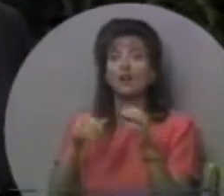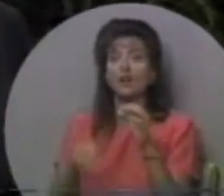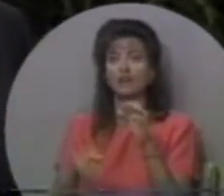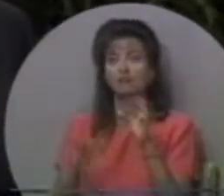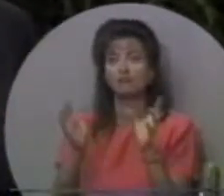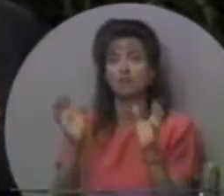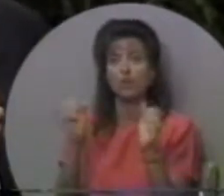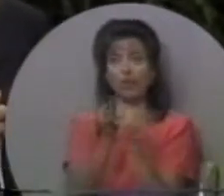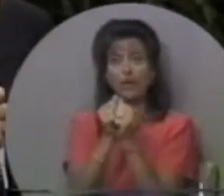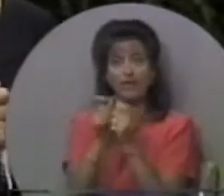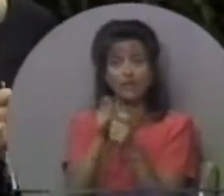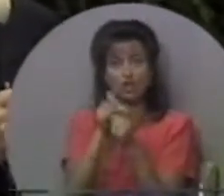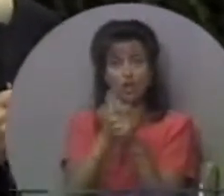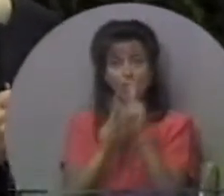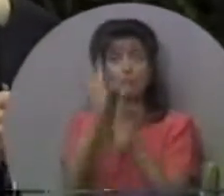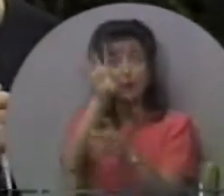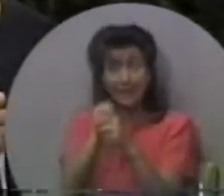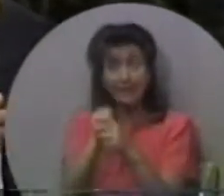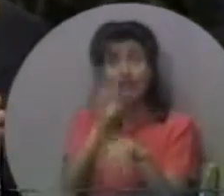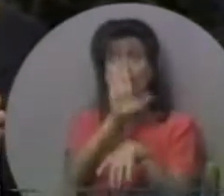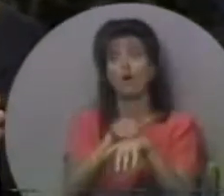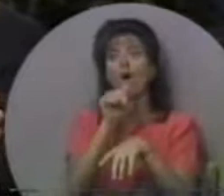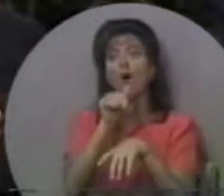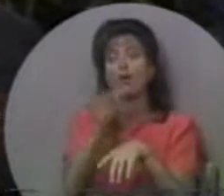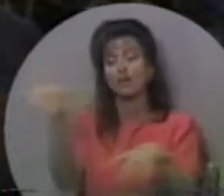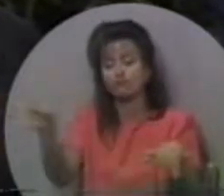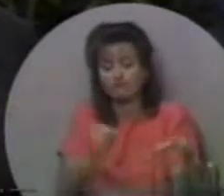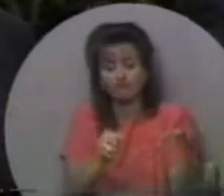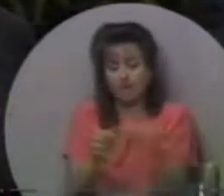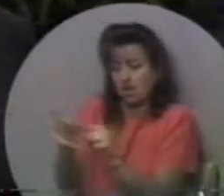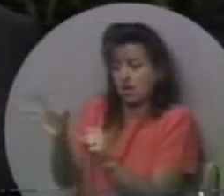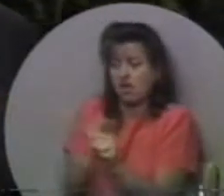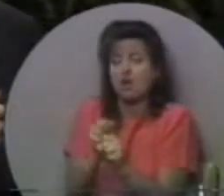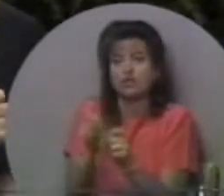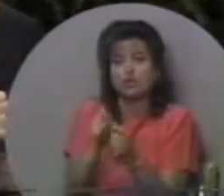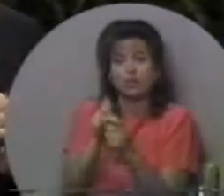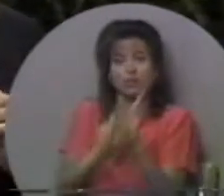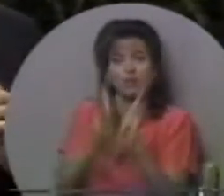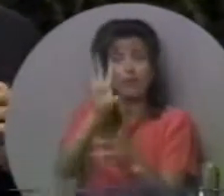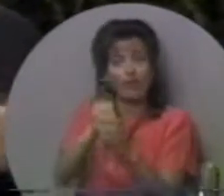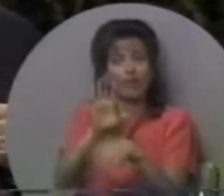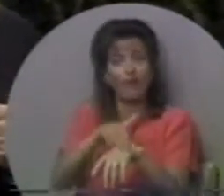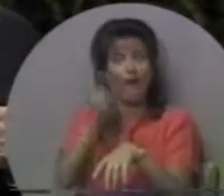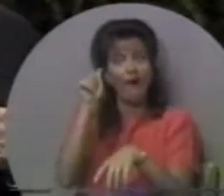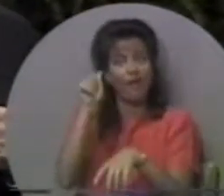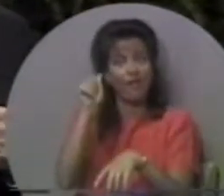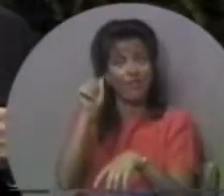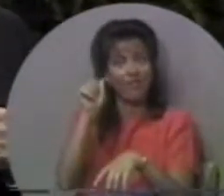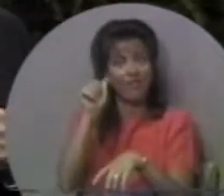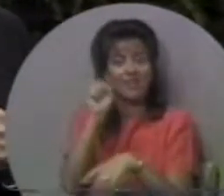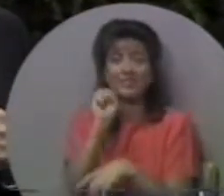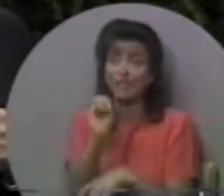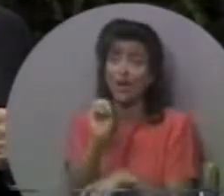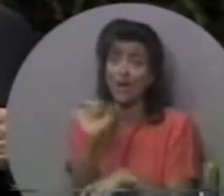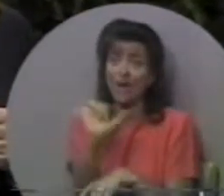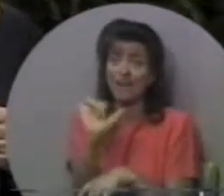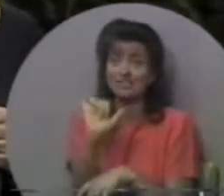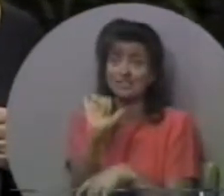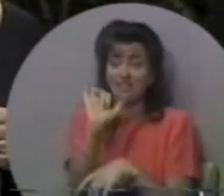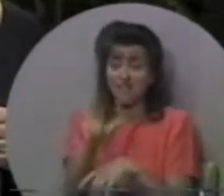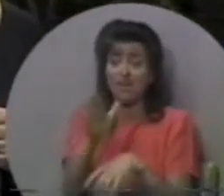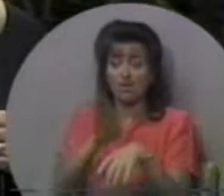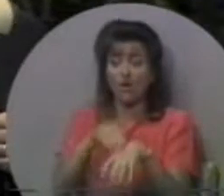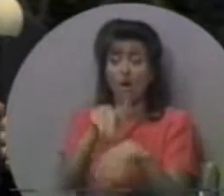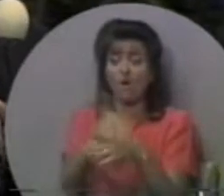І в-шосте, Він направляє мене в поклиці разом з іншими людьми з Сум-Калево. Тобто, як ви